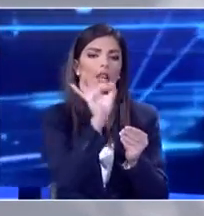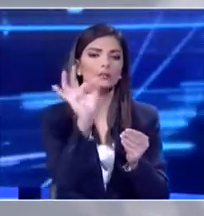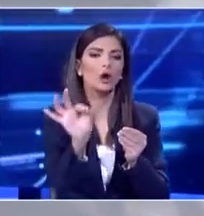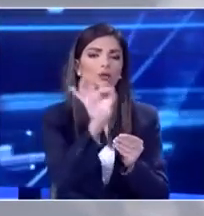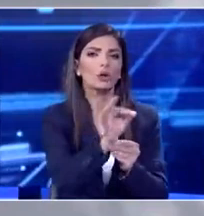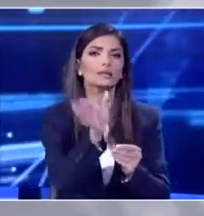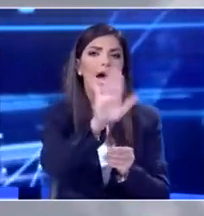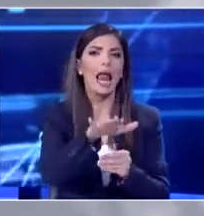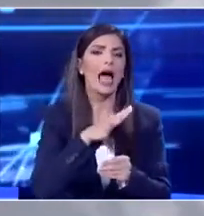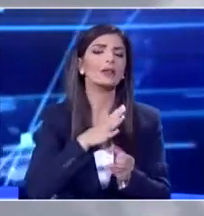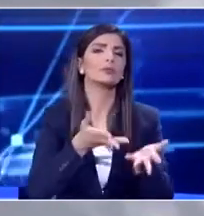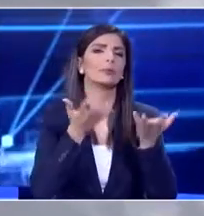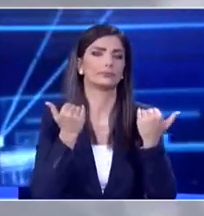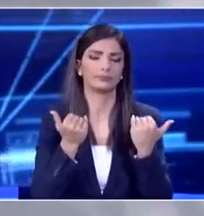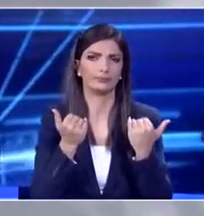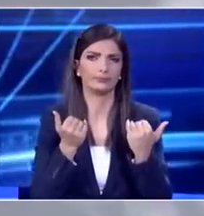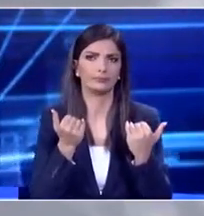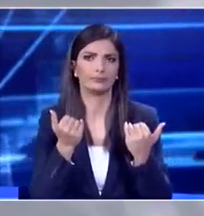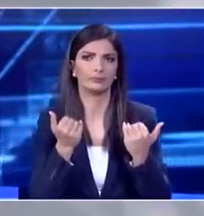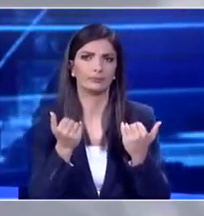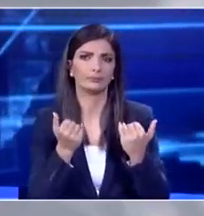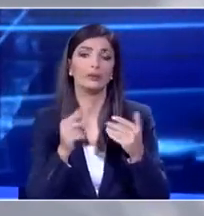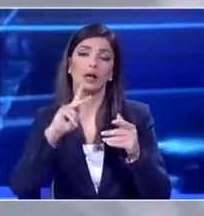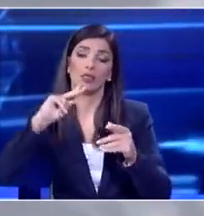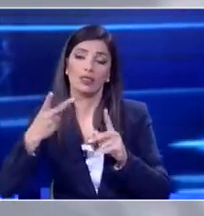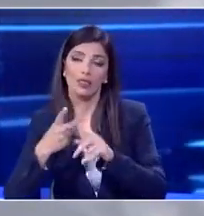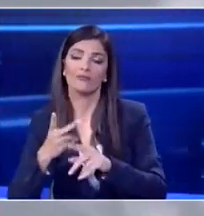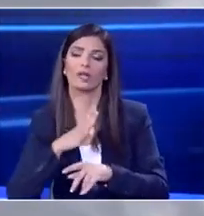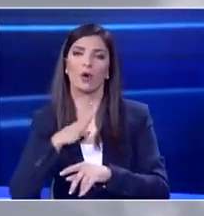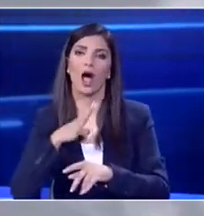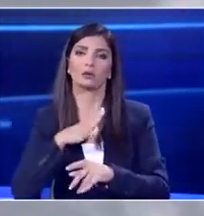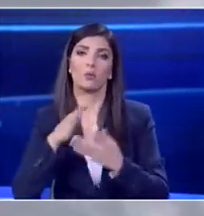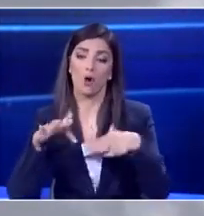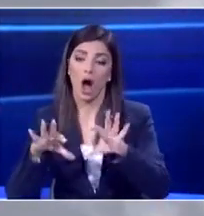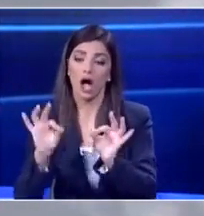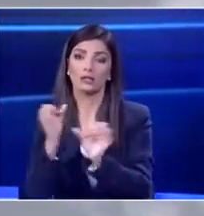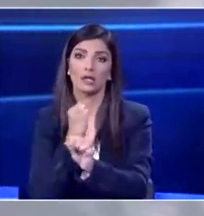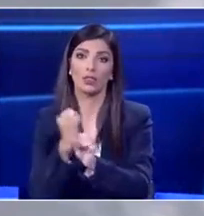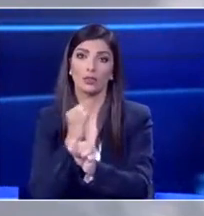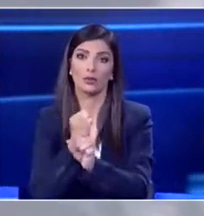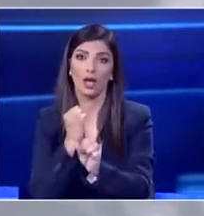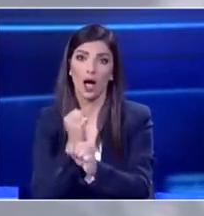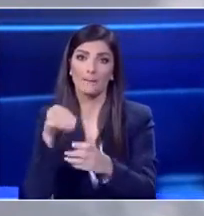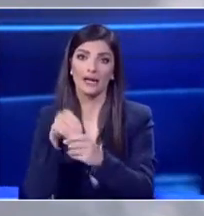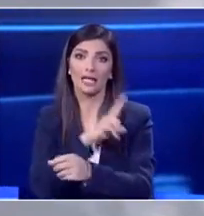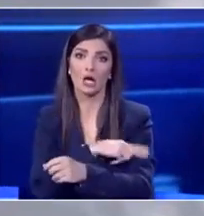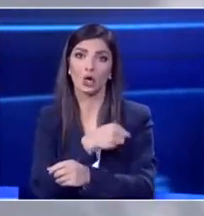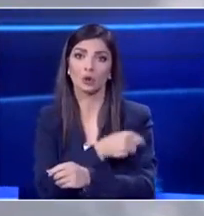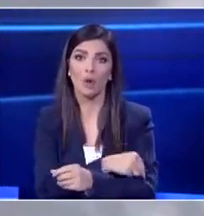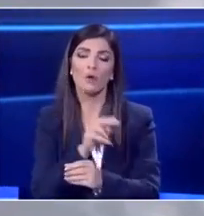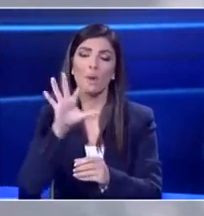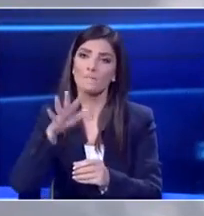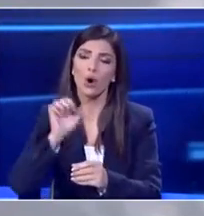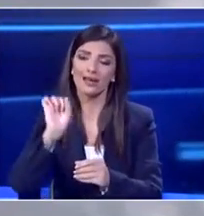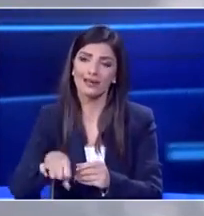τότε η δουλειά μας είναι πολύ πιο εύκολη Το πρόβλημα, επαναλαμβάνω, αφορά το επαγγελματίας υγείας Και κάτι φαντάζομαι που σας